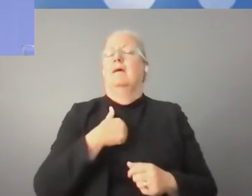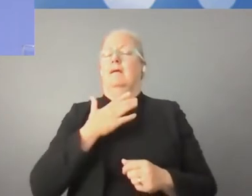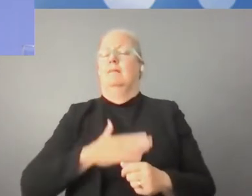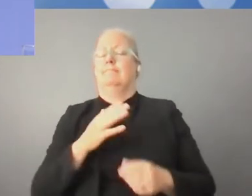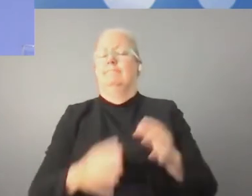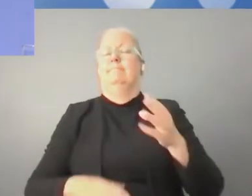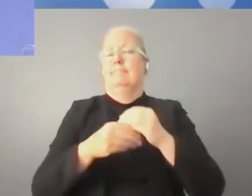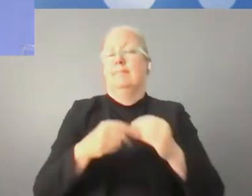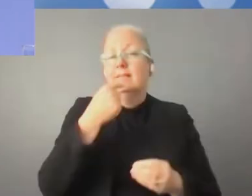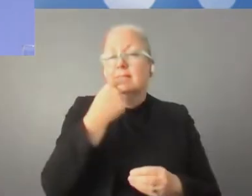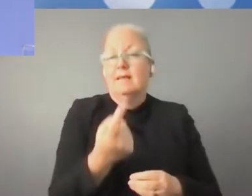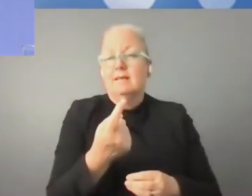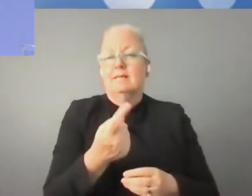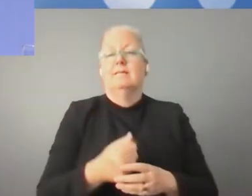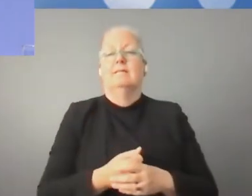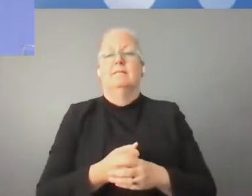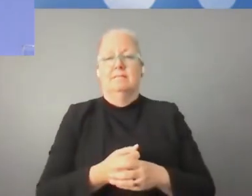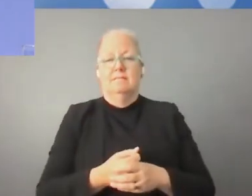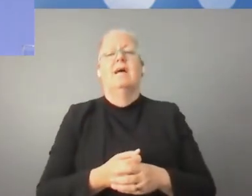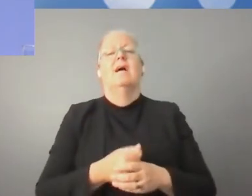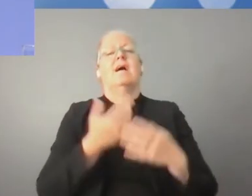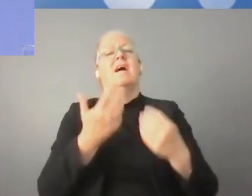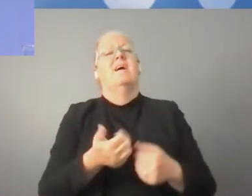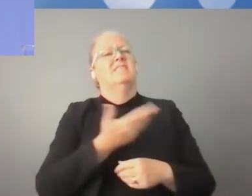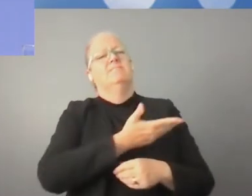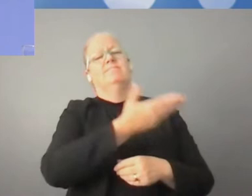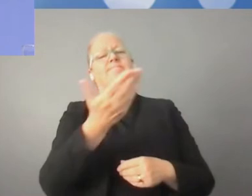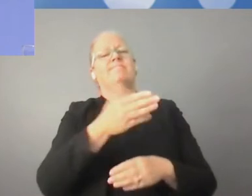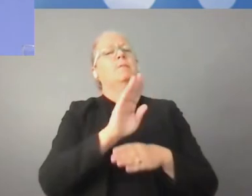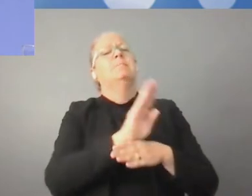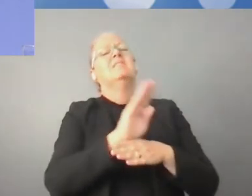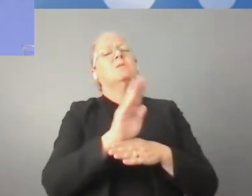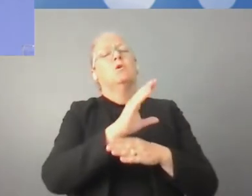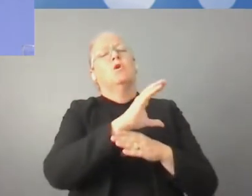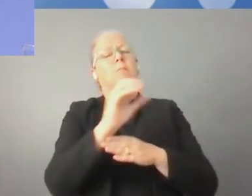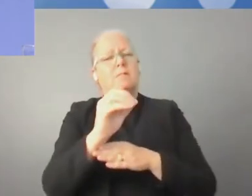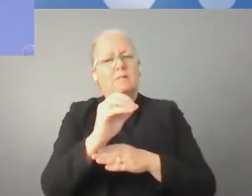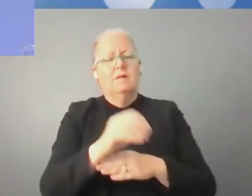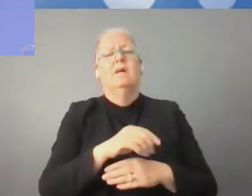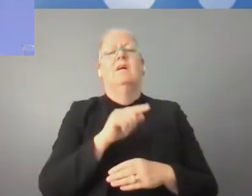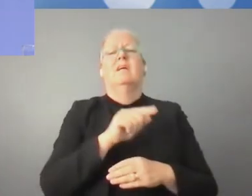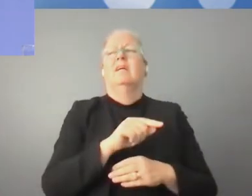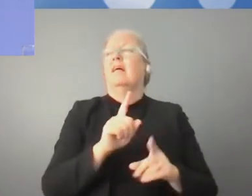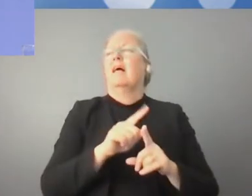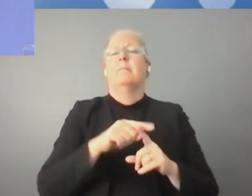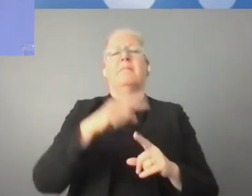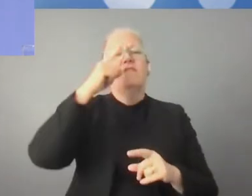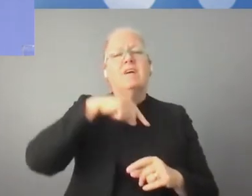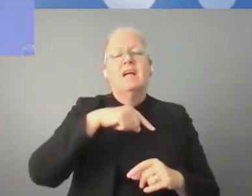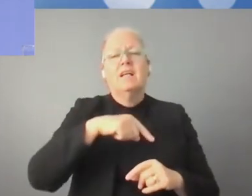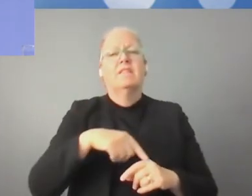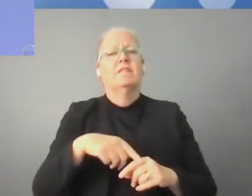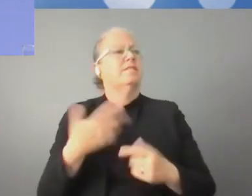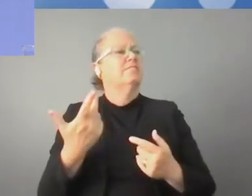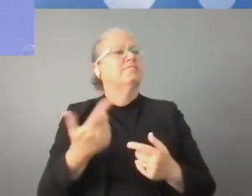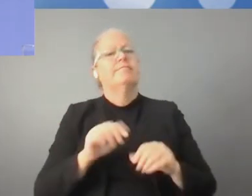I to nie internet tworzy fake news, tylko media społecznościowe i przedsiębiorstwa, które mają takie, a nie inne modele,